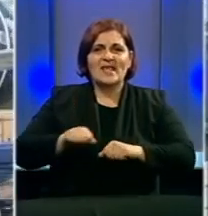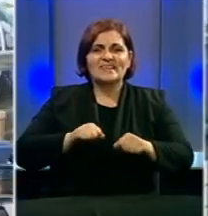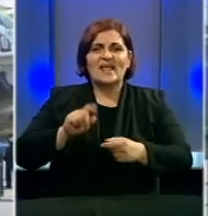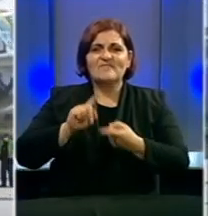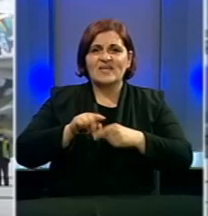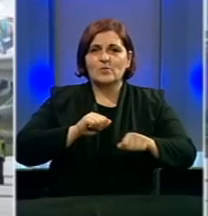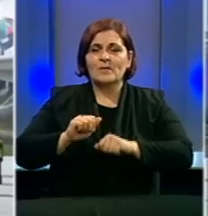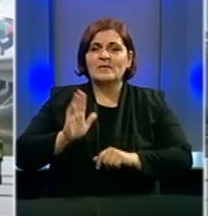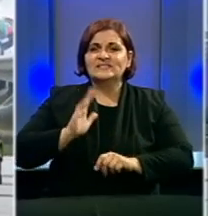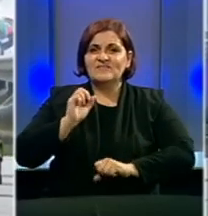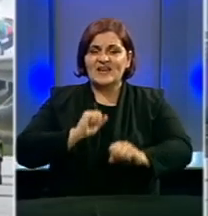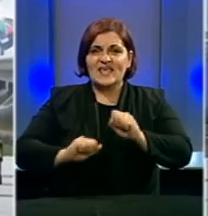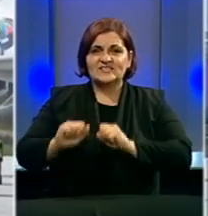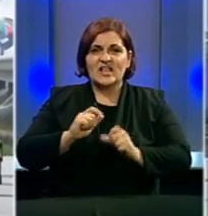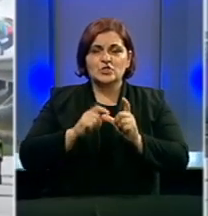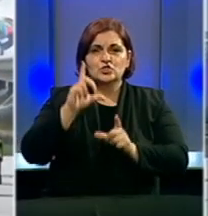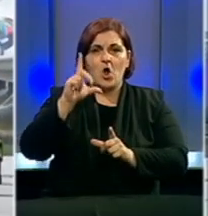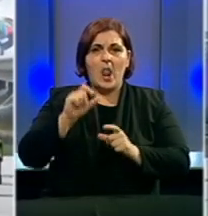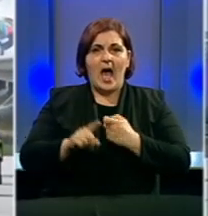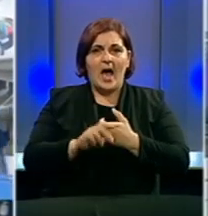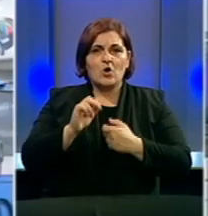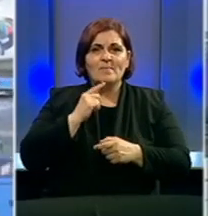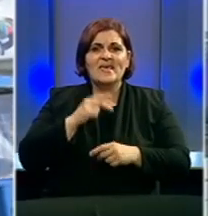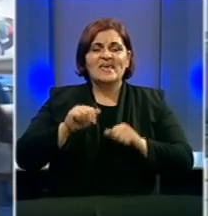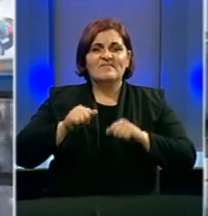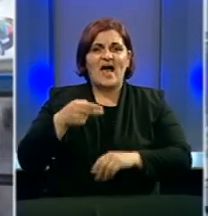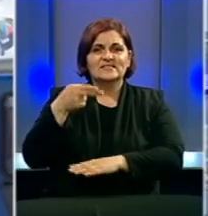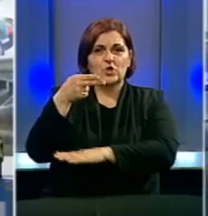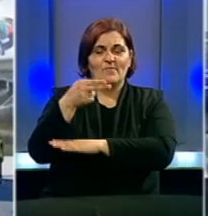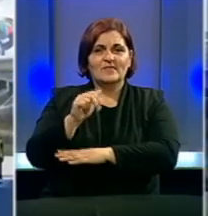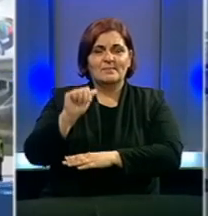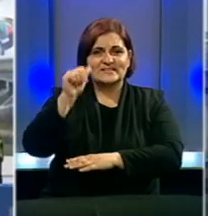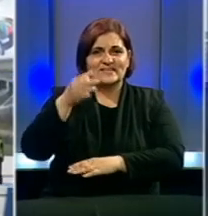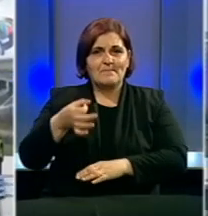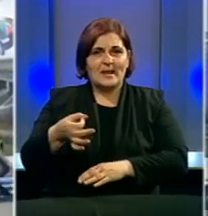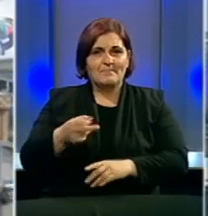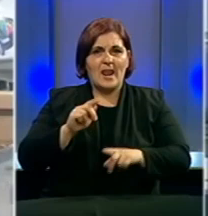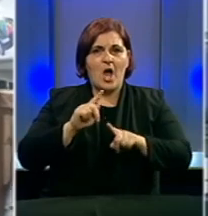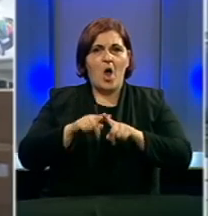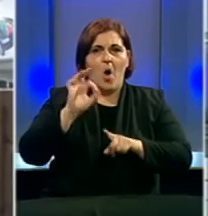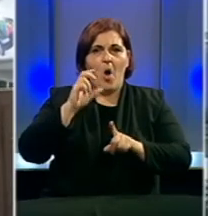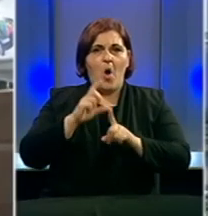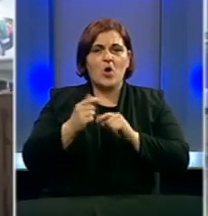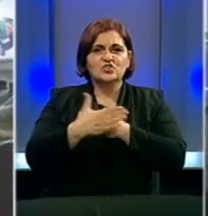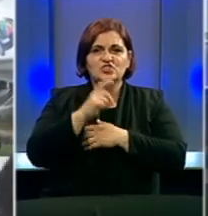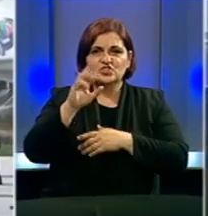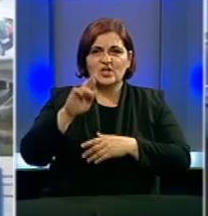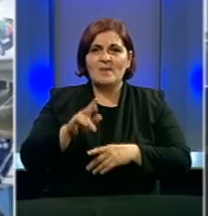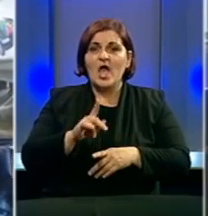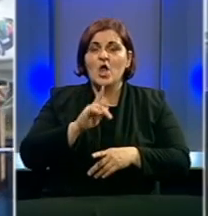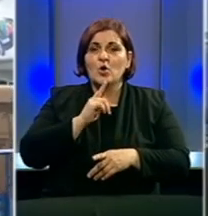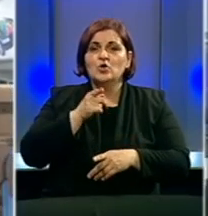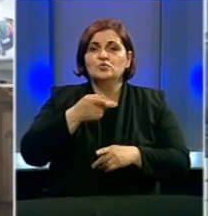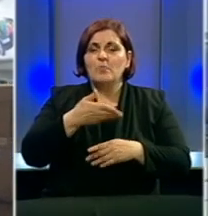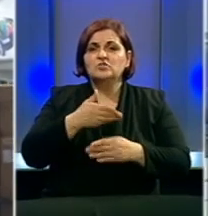direktorom Federalne uprave civilne zaštite Fahrudinom Solakom i vlasnikom kompanije Srebrena Malina Fikretom Hođićem koji su